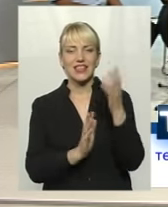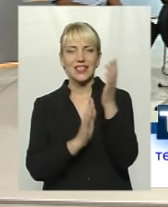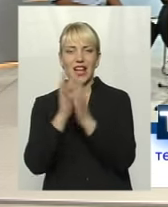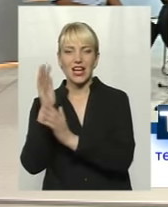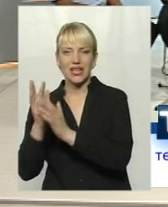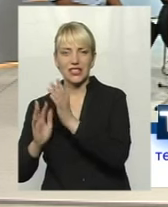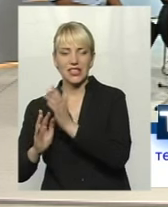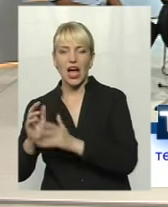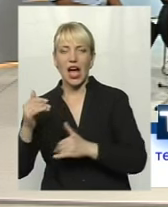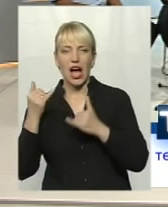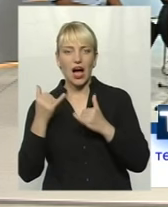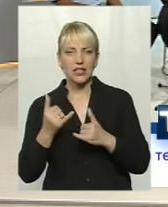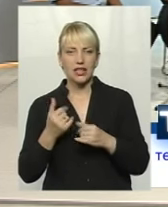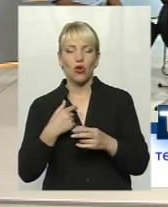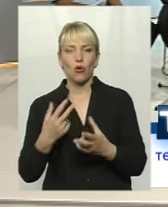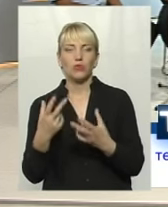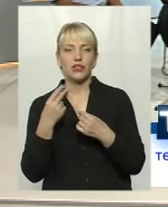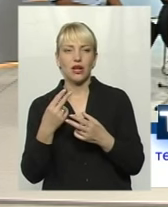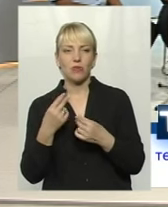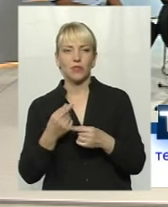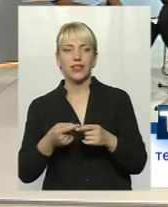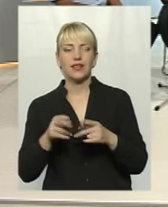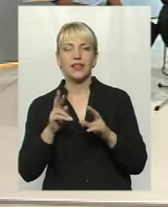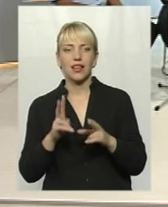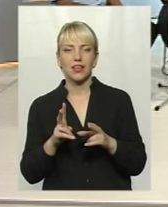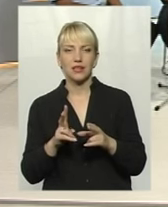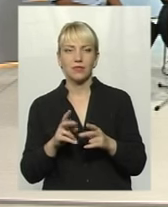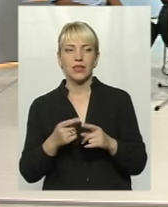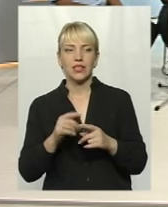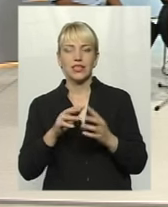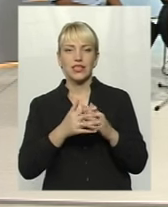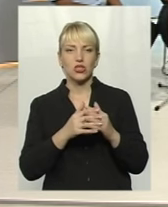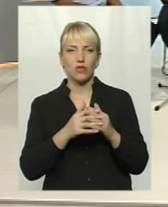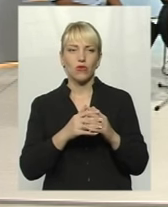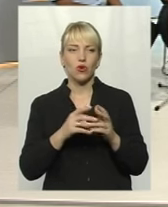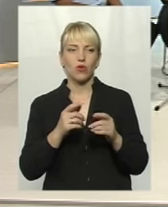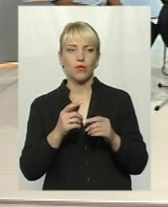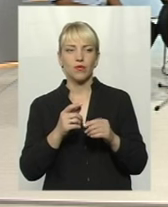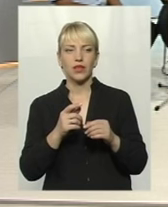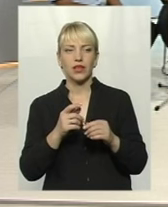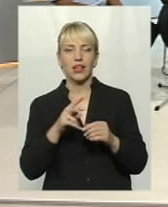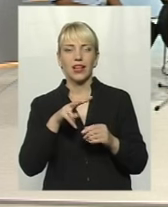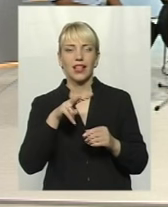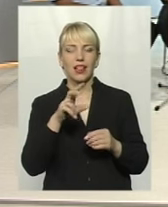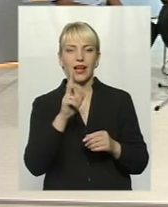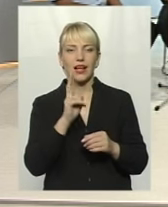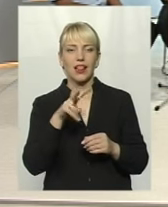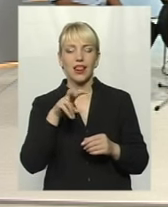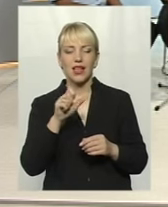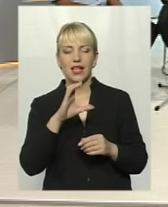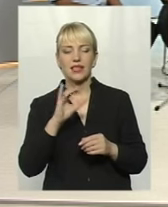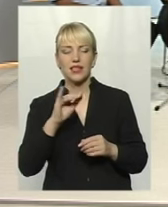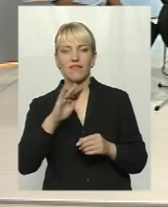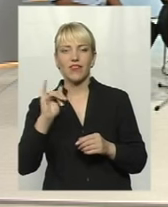виникло питання, як класифікацію землі лісового господарства перевезти? Ви знаєте, що є класифікація земель. Як її перевезти?